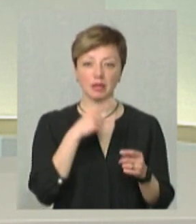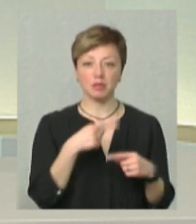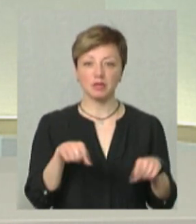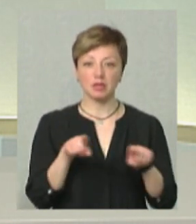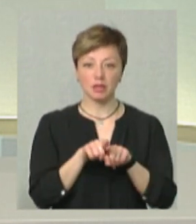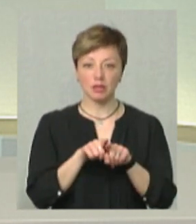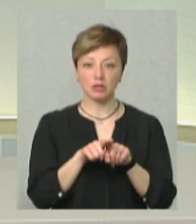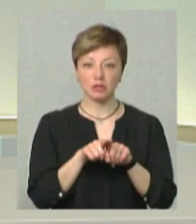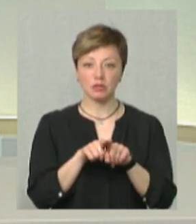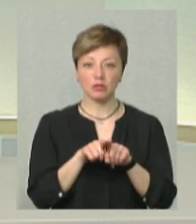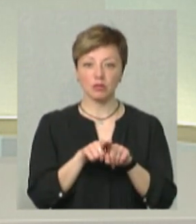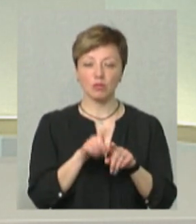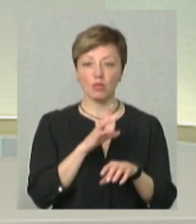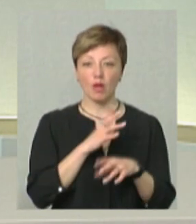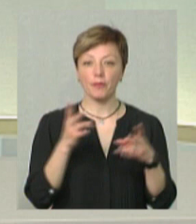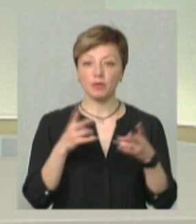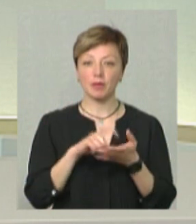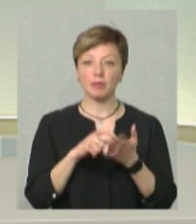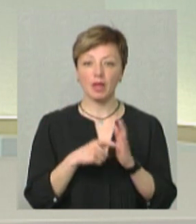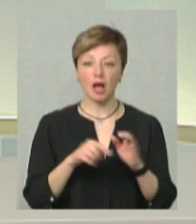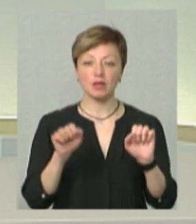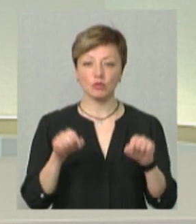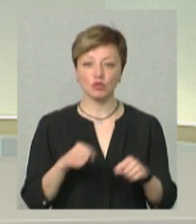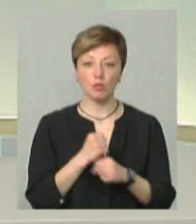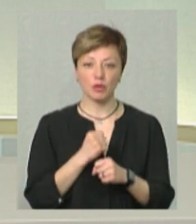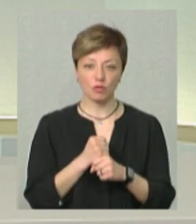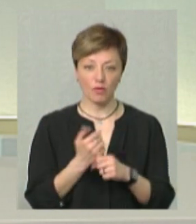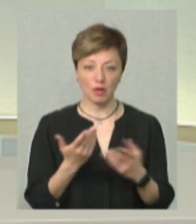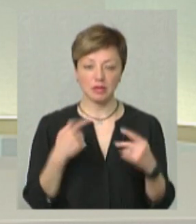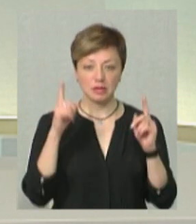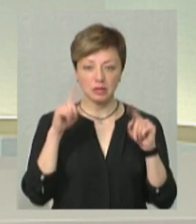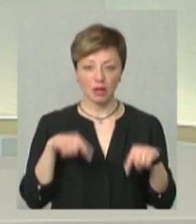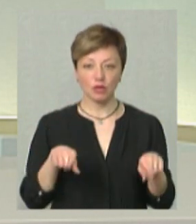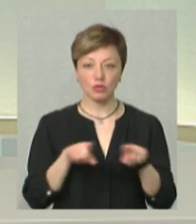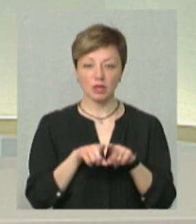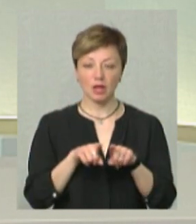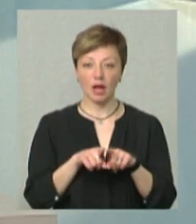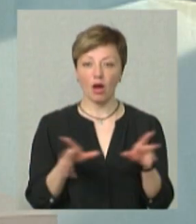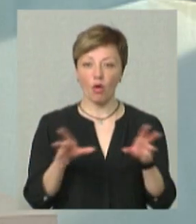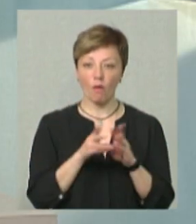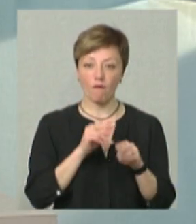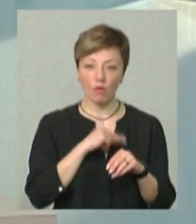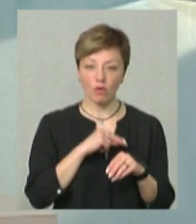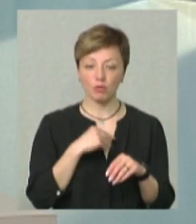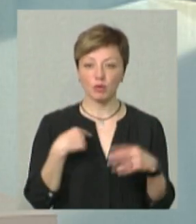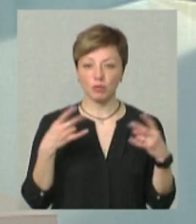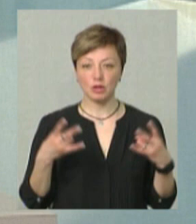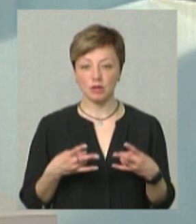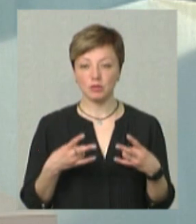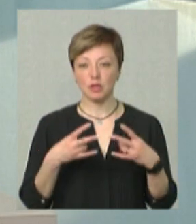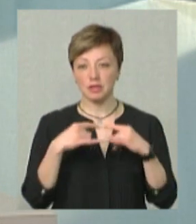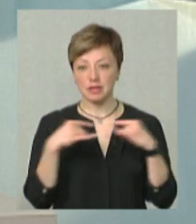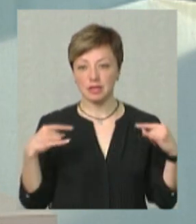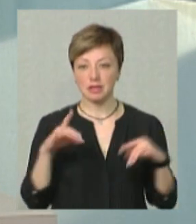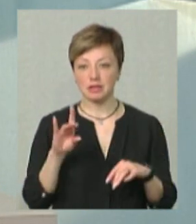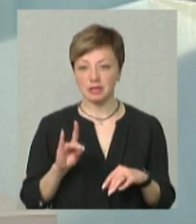була потрібна кімната, де я там зможен попрацювати, тому що я знаю, що таке там каворкінг, то мені потрібний стул,